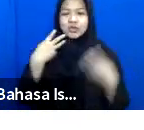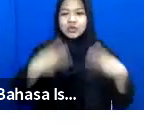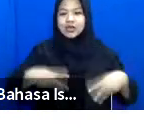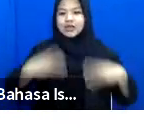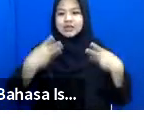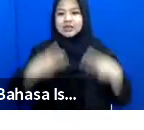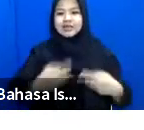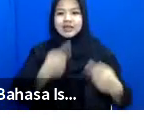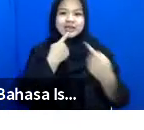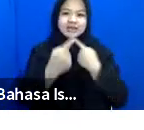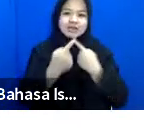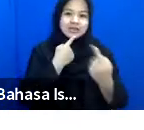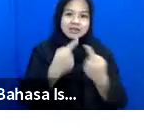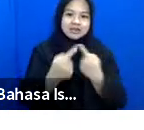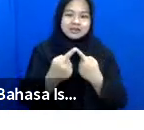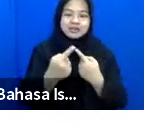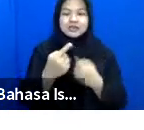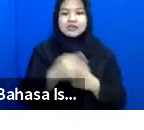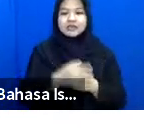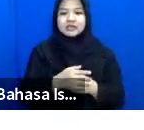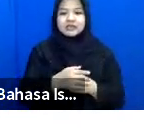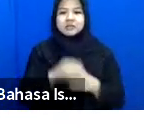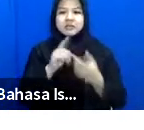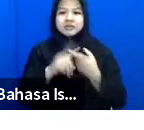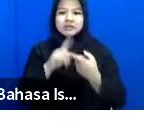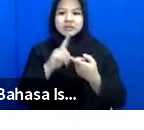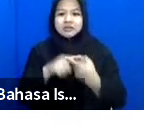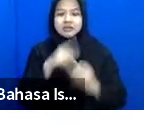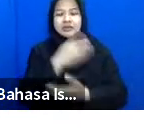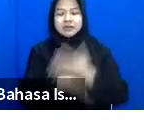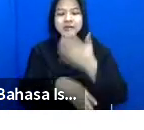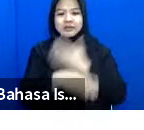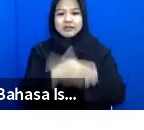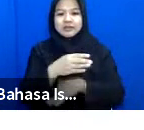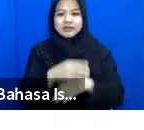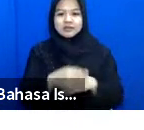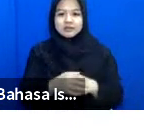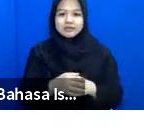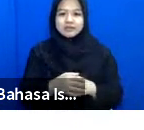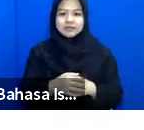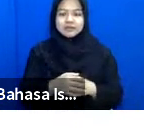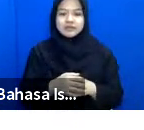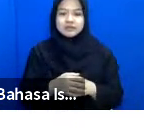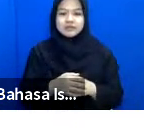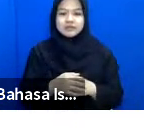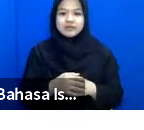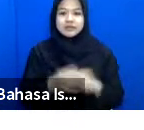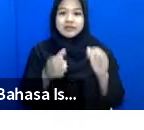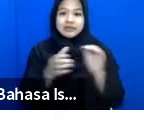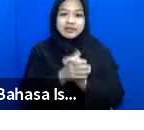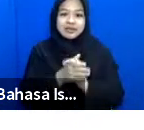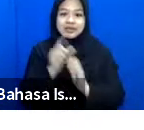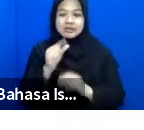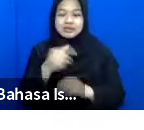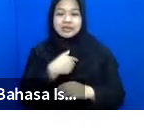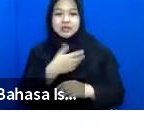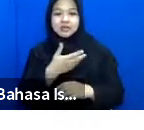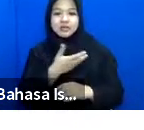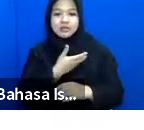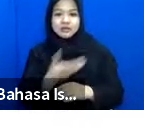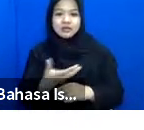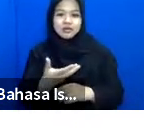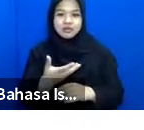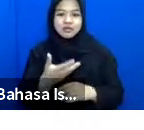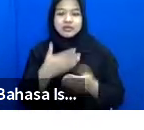berinteraksi dengan teman-teman penyandang disabilitas namun namun biar kenal sedikit saya pengen apa